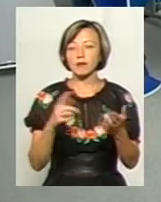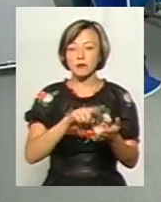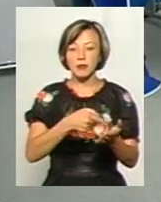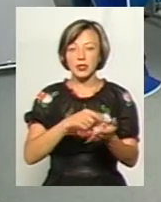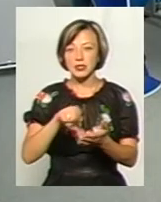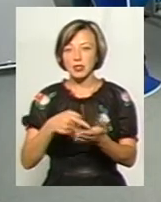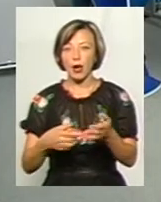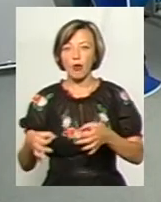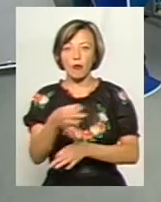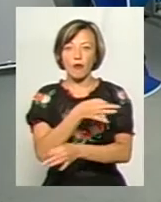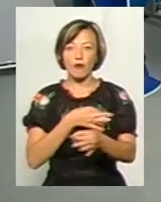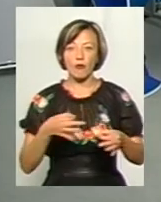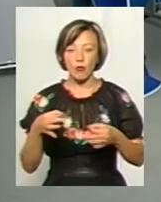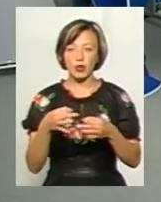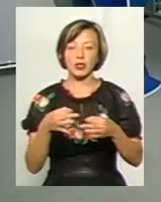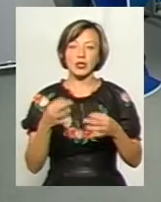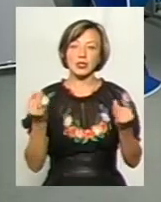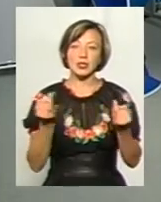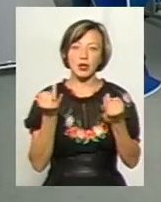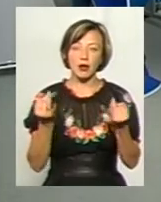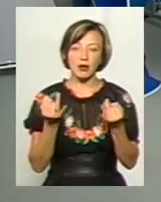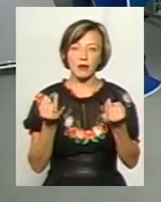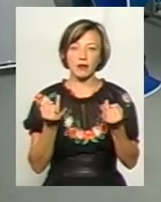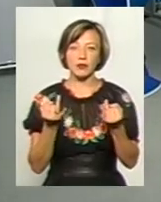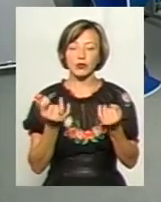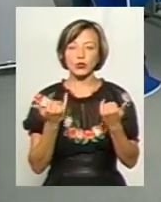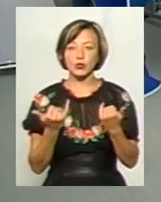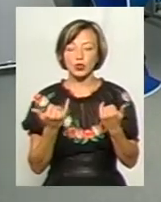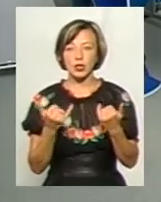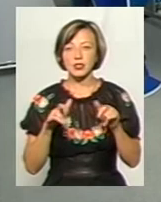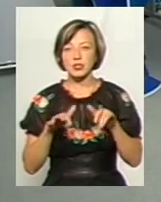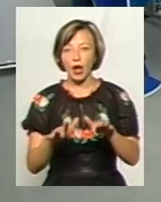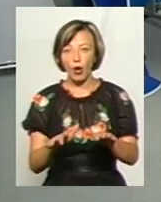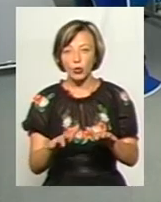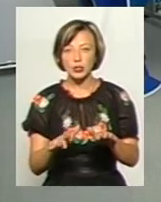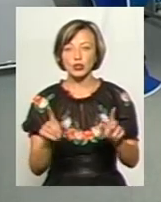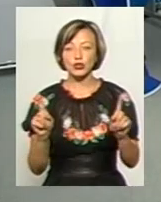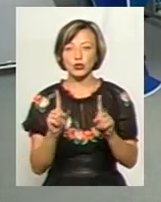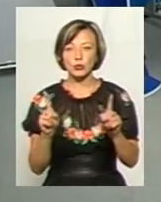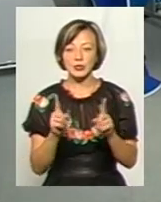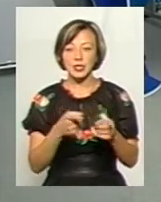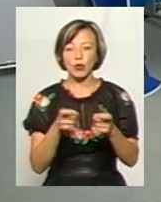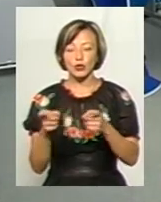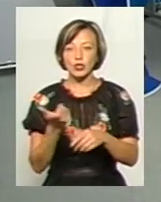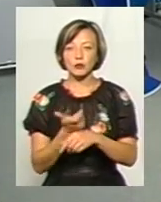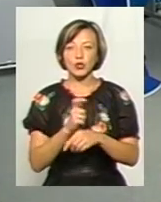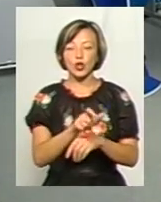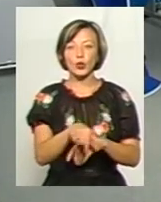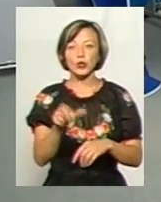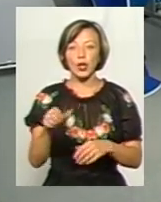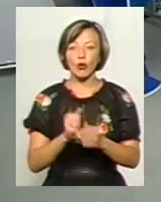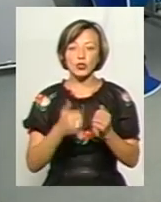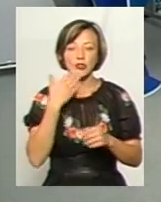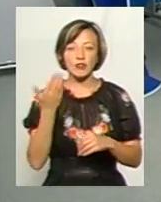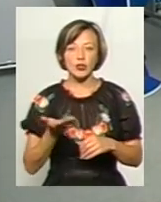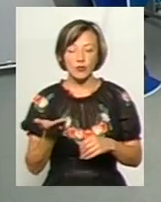обговорення, круглі столи, цікаві сучасні такі заходи, щоб залучити якомога більше людей. Щоб кожен